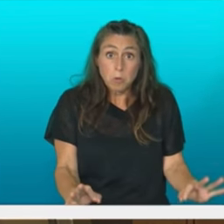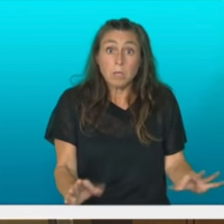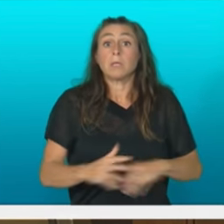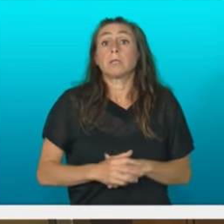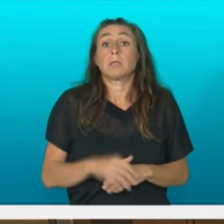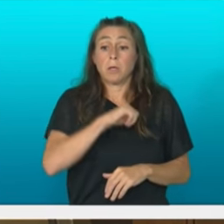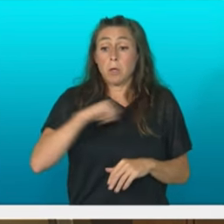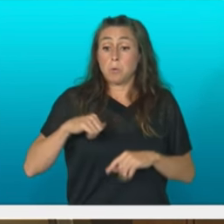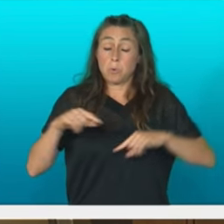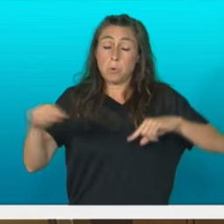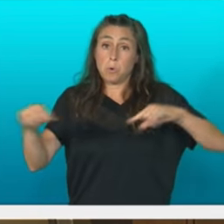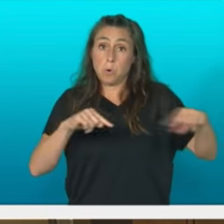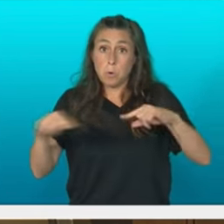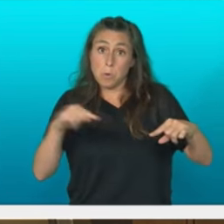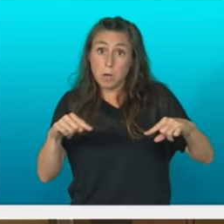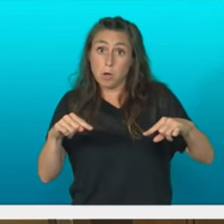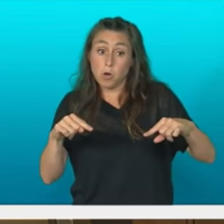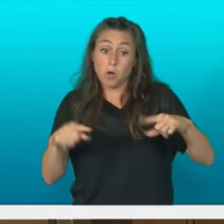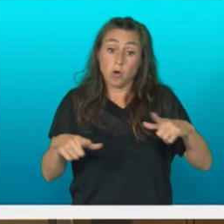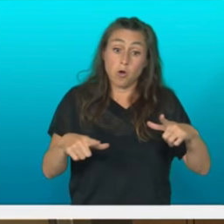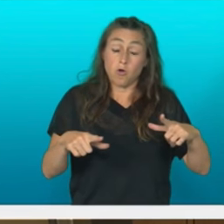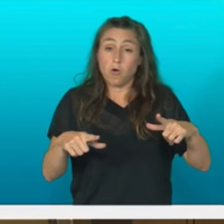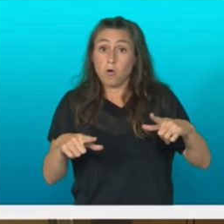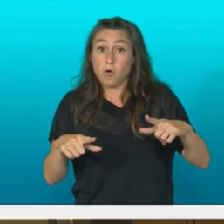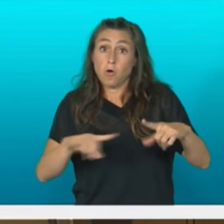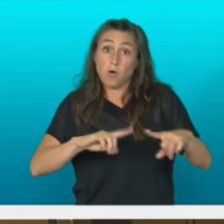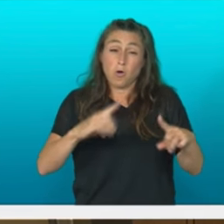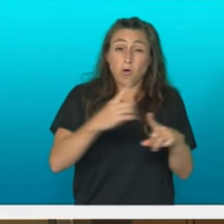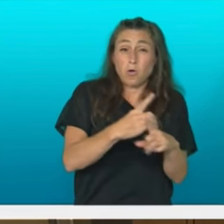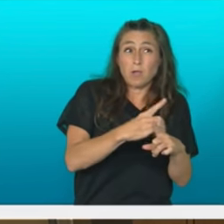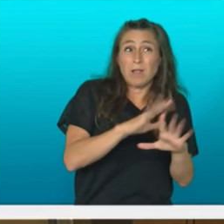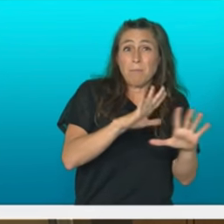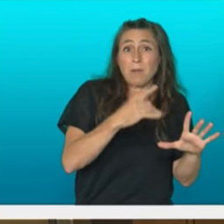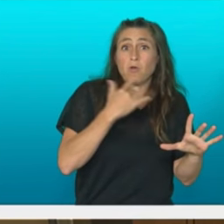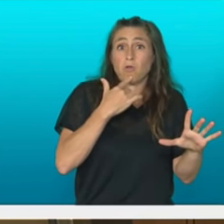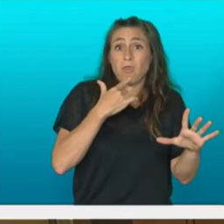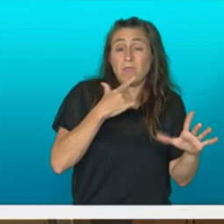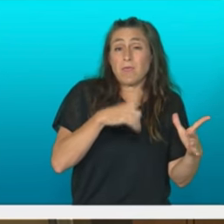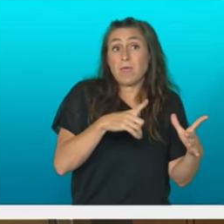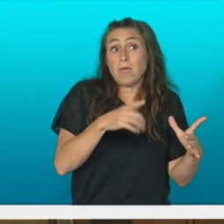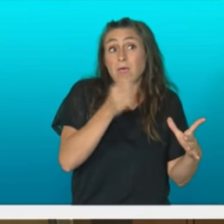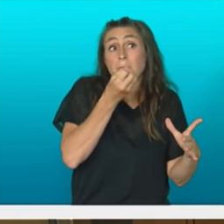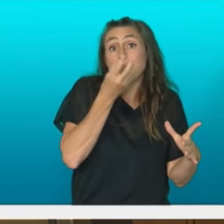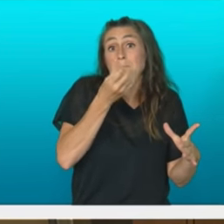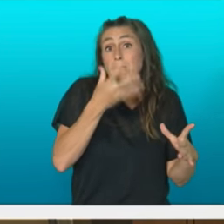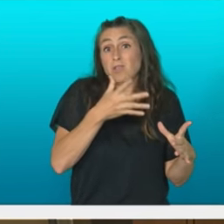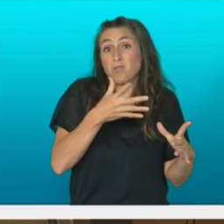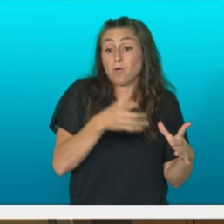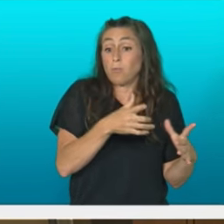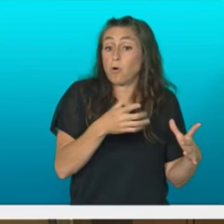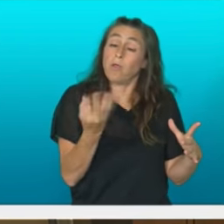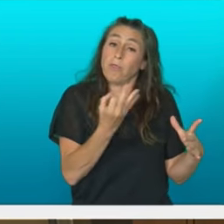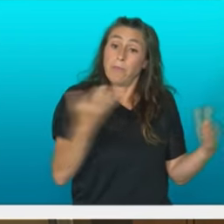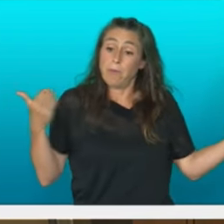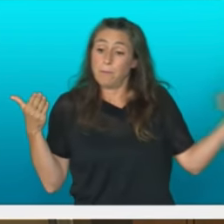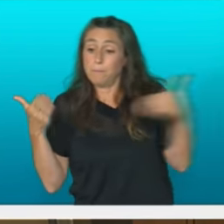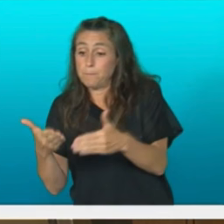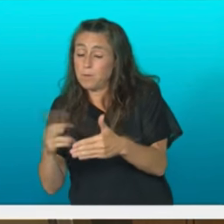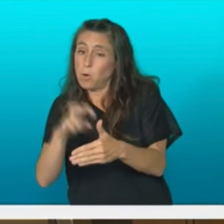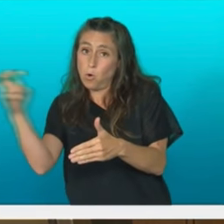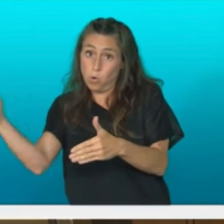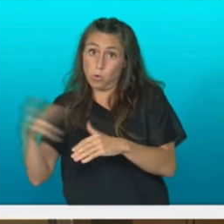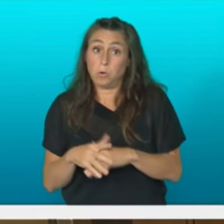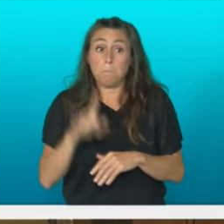badean erabakitzeko eskubideak erdia garamatzala esaten duena pesoek dioen moduan itxuraz bi aurpegiko